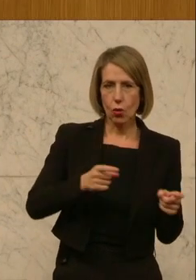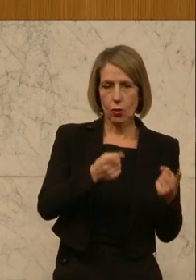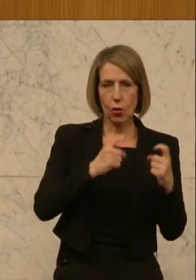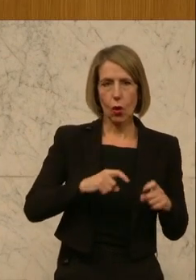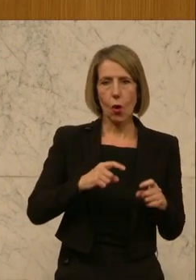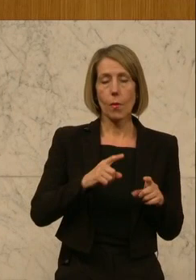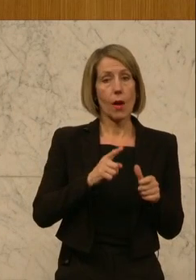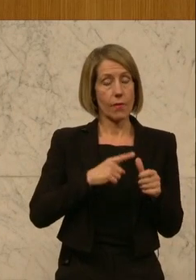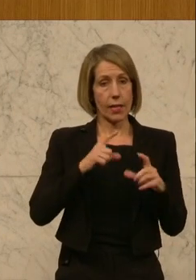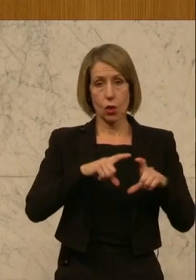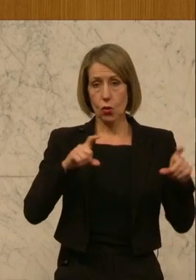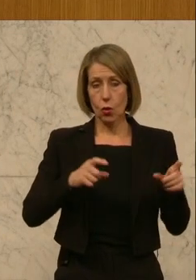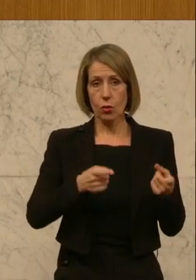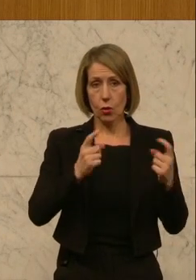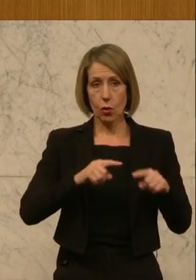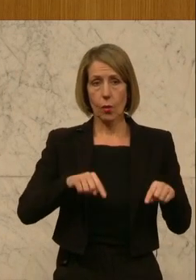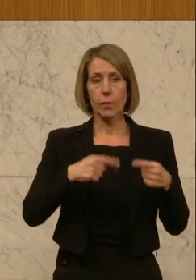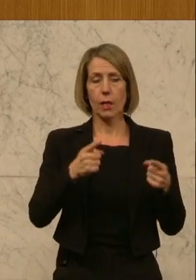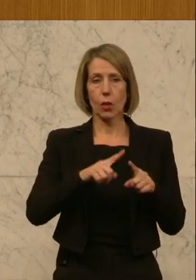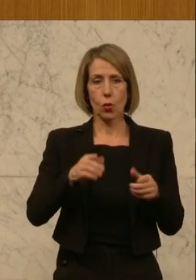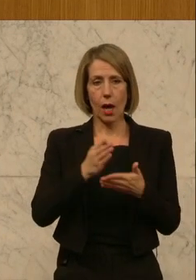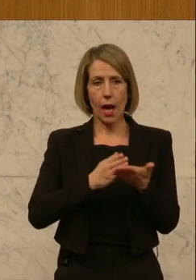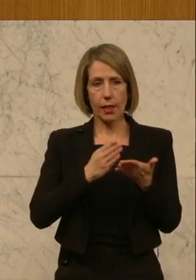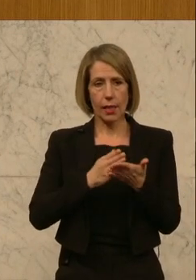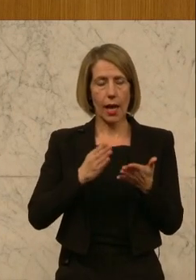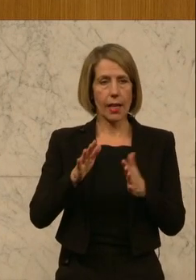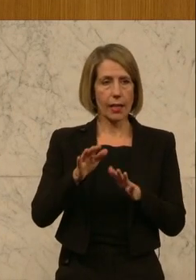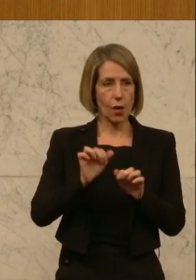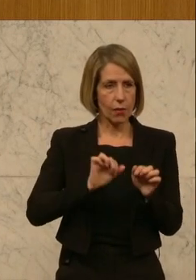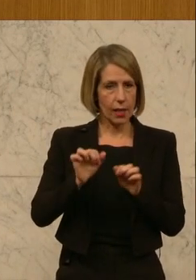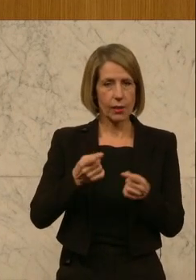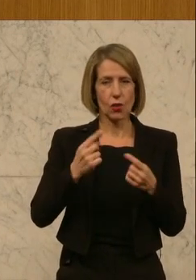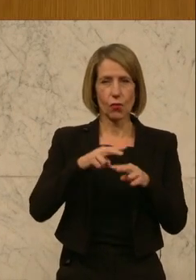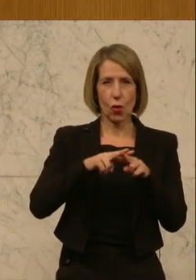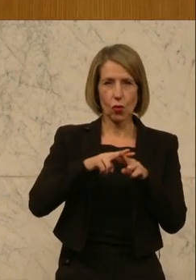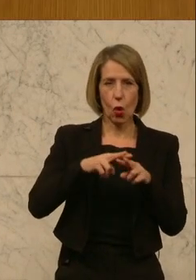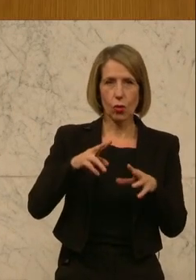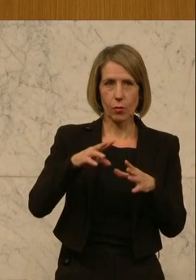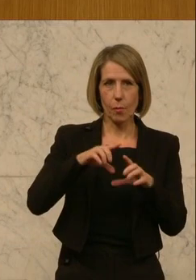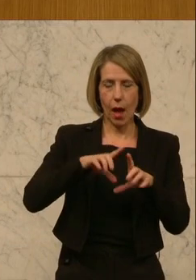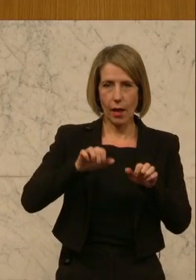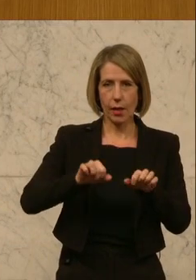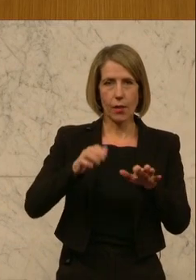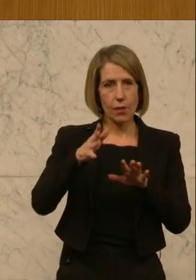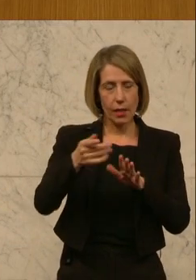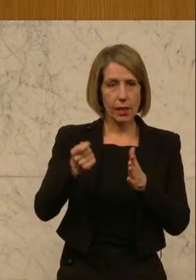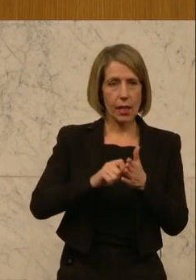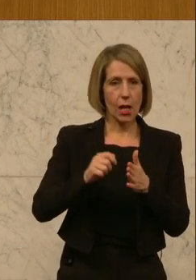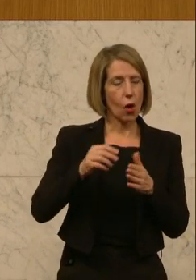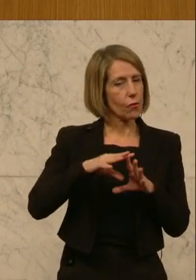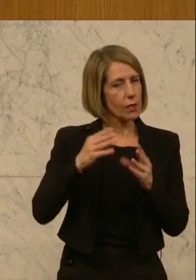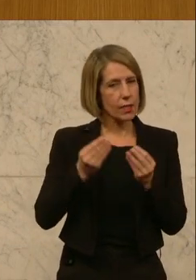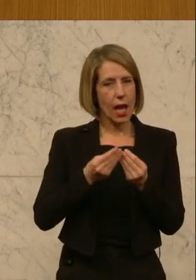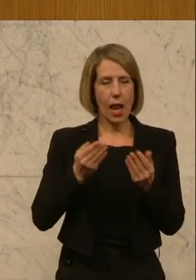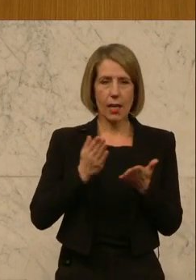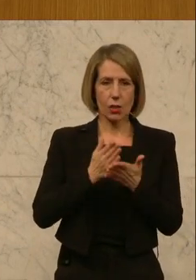Ausnahmekonstrukte, dass nur anteilig im Verhältnis der jeweiligen Anteile der nationalen Notenbanken auch Anleihen gekauft haben. All das ist in den vergangenen Jahren über